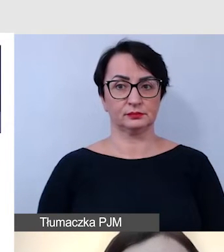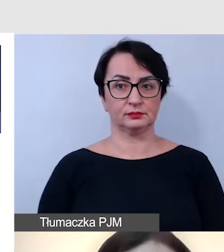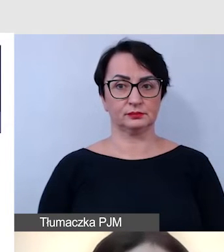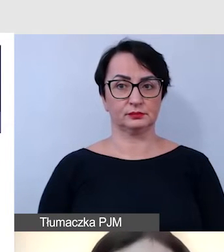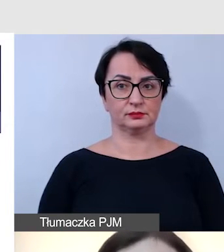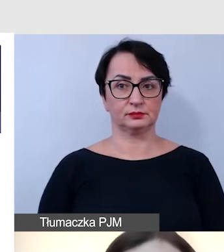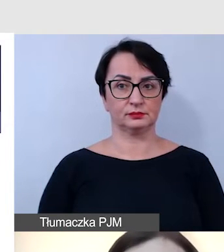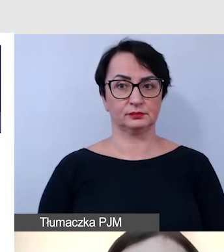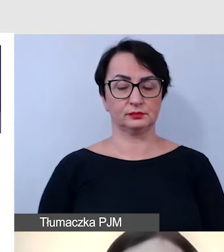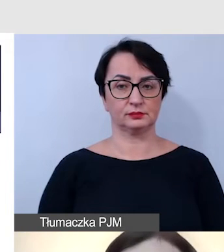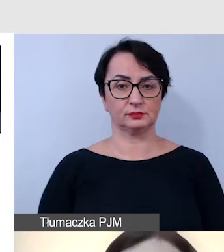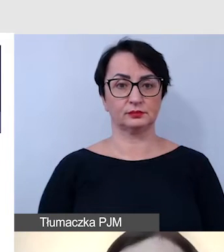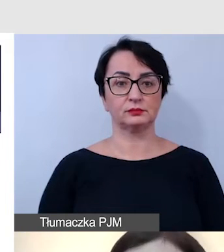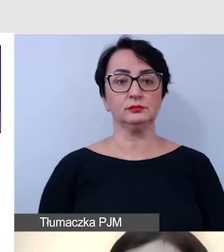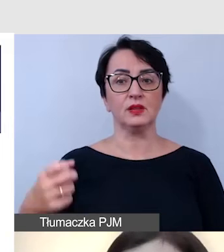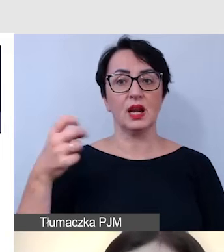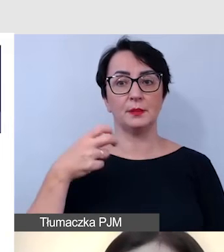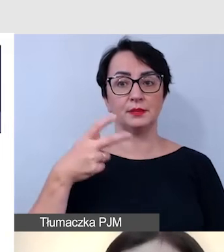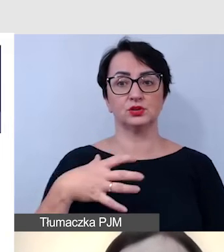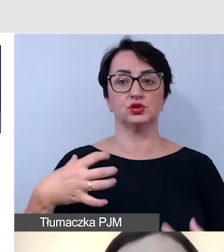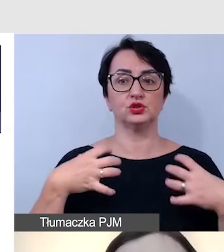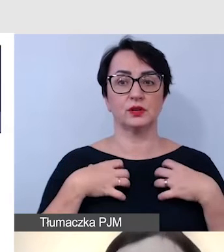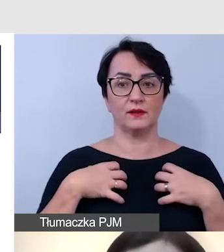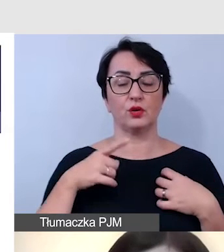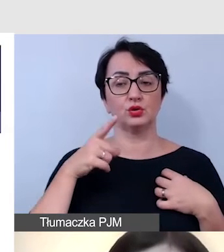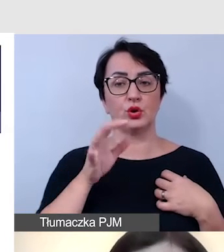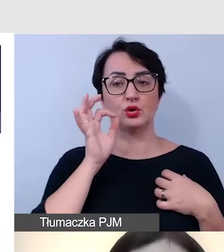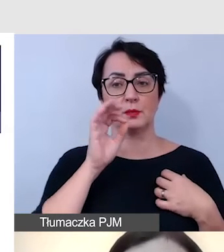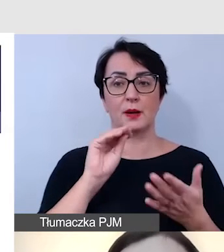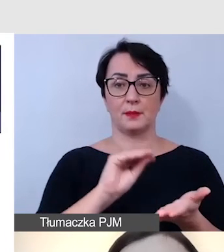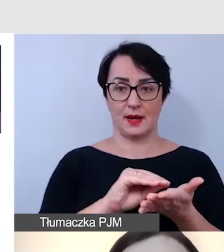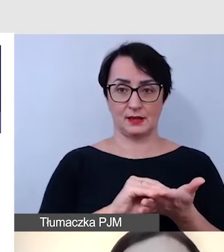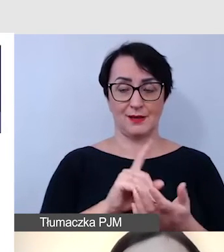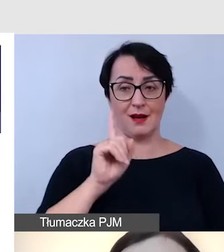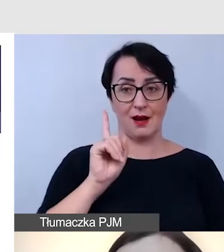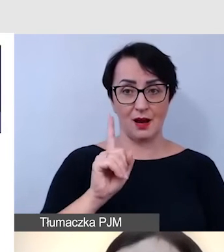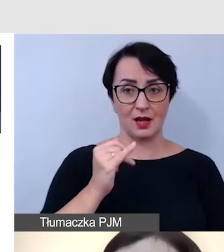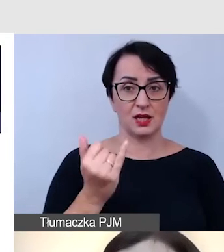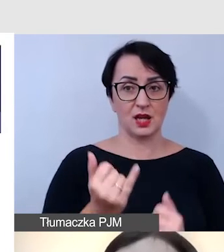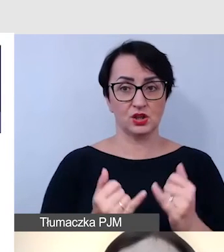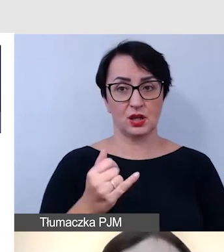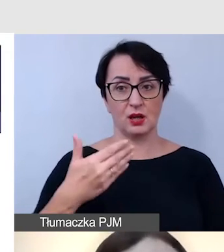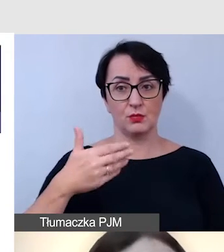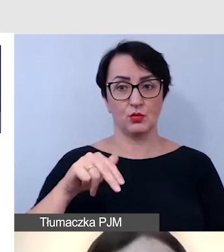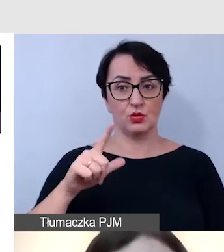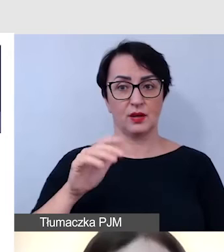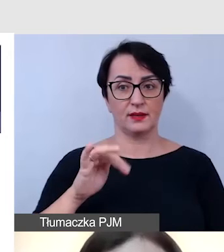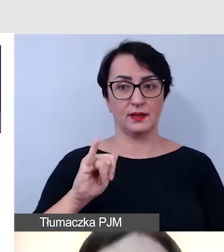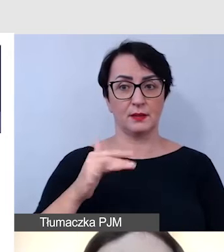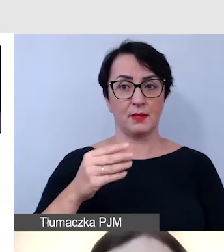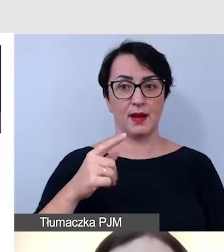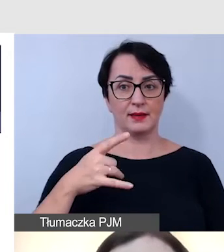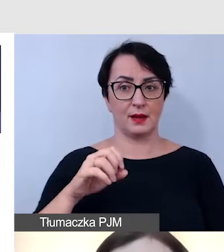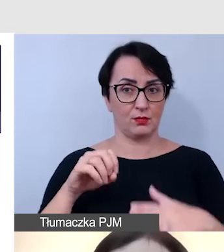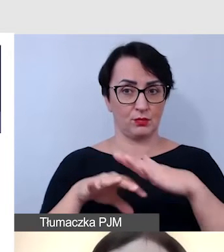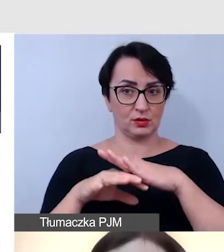O ile napisy na żywo są dobrą praktyką, o tyle jeśli mamy do czynienia z multimediami, które pojawiają się